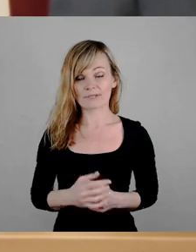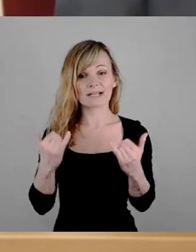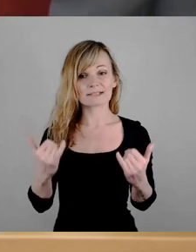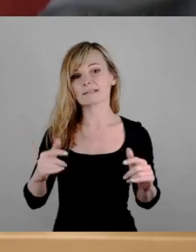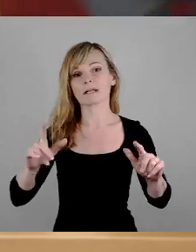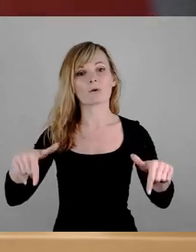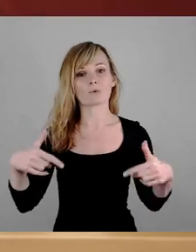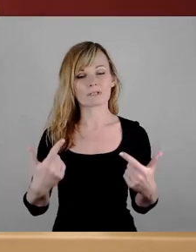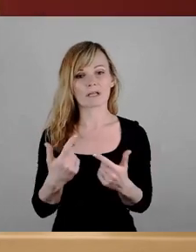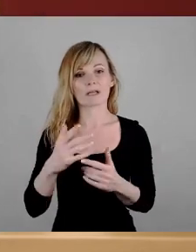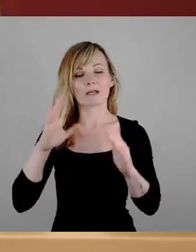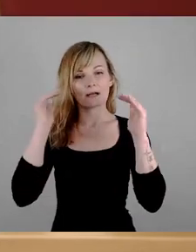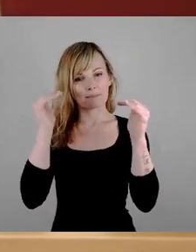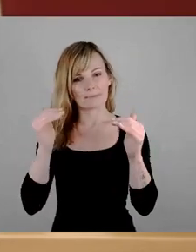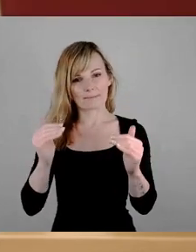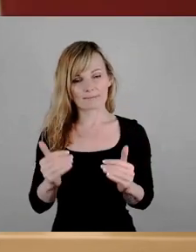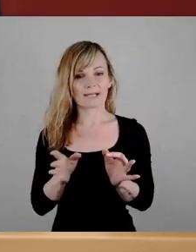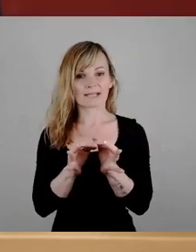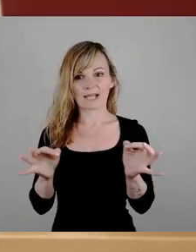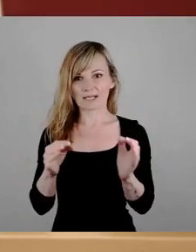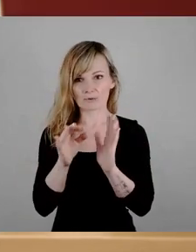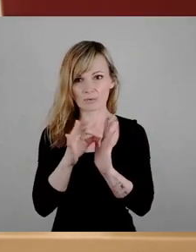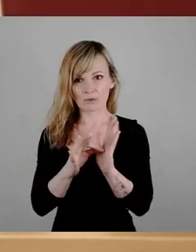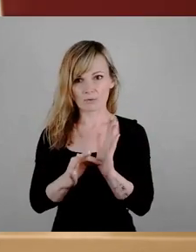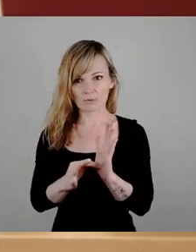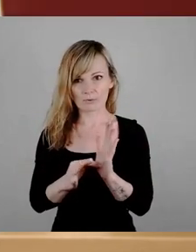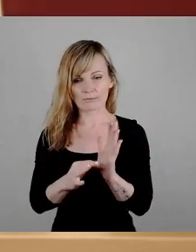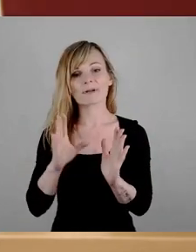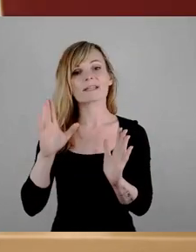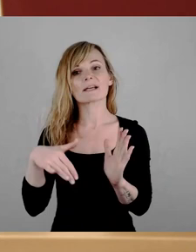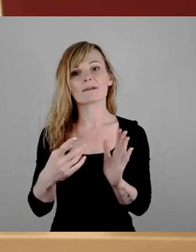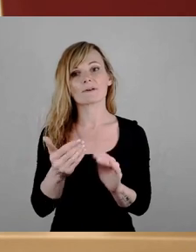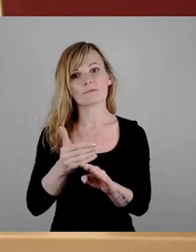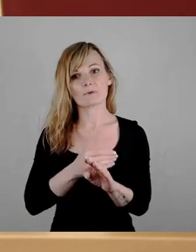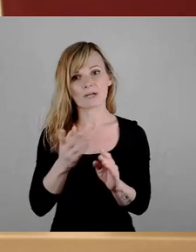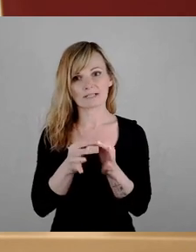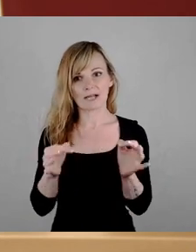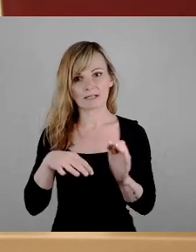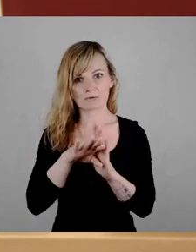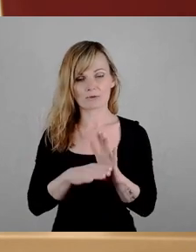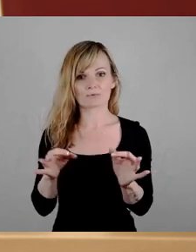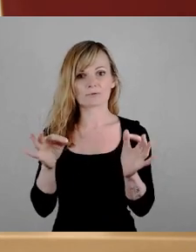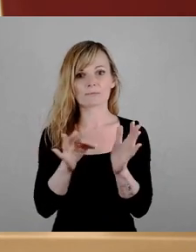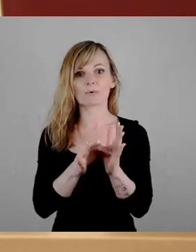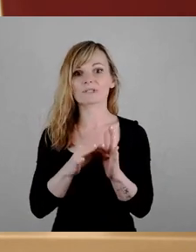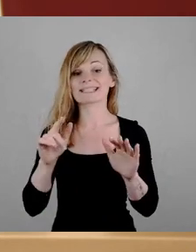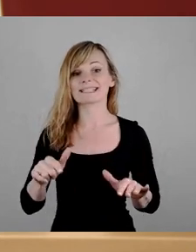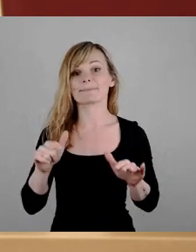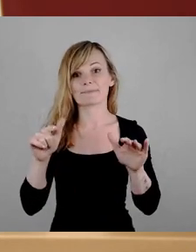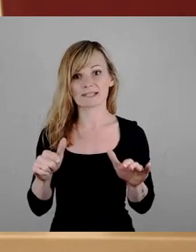Die Abarbeitung der Tagesordnung und ich darf zunächst den Tagesordnungspunkt 17